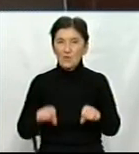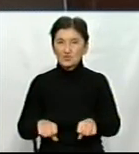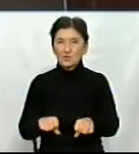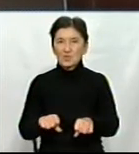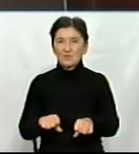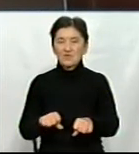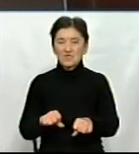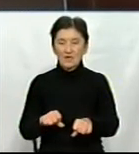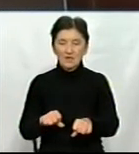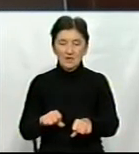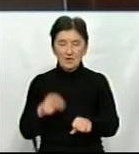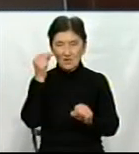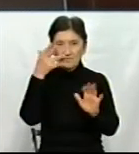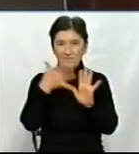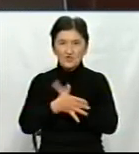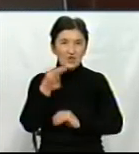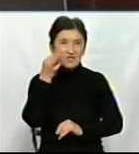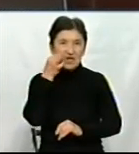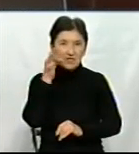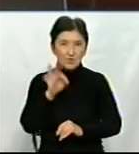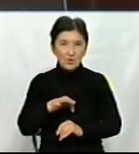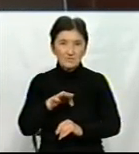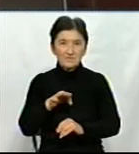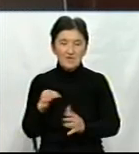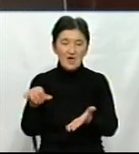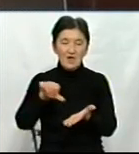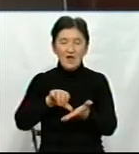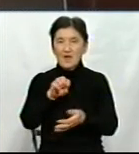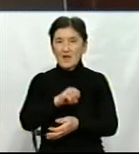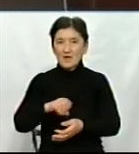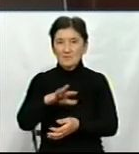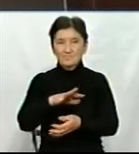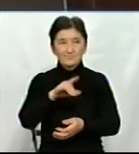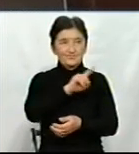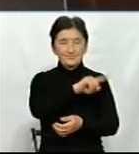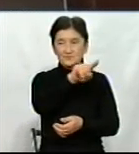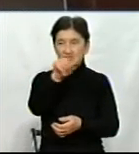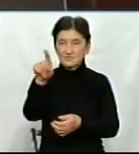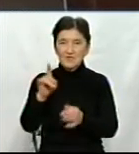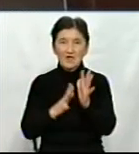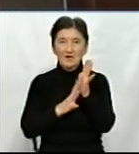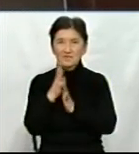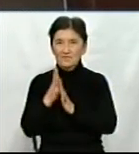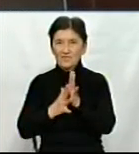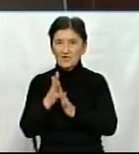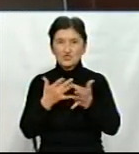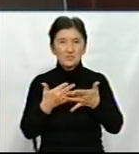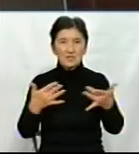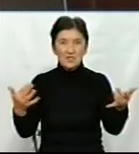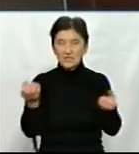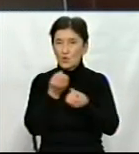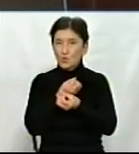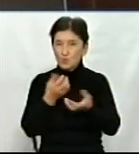проєкту вивчати досвід країн, учасниць проєкту в плані вирощування певних культур. Ми зараз